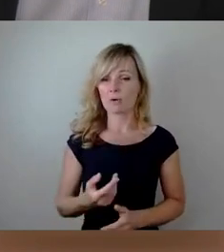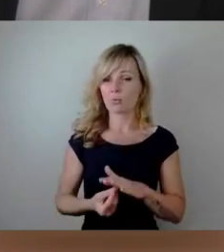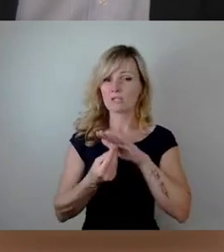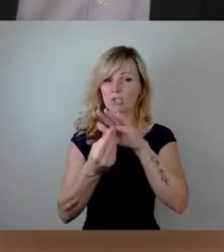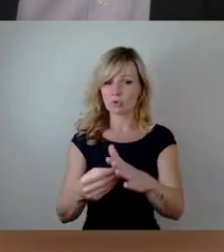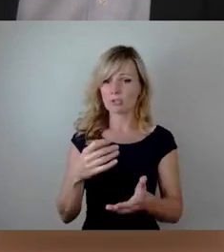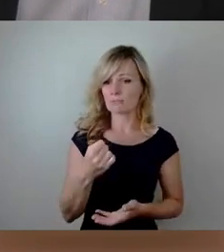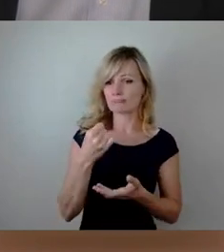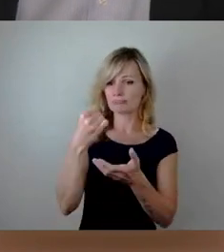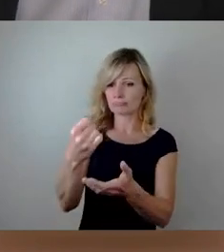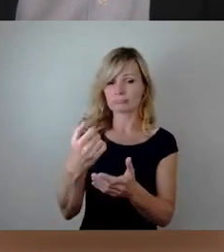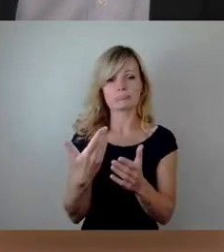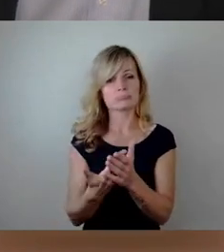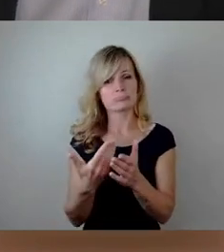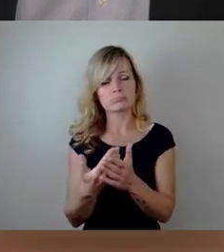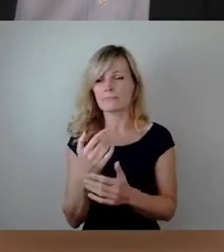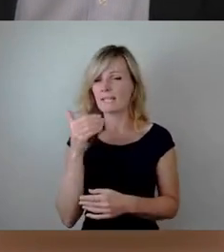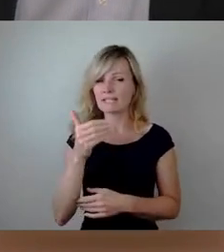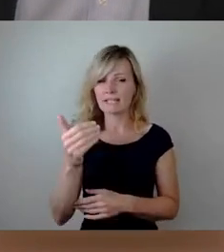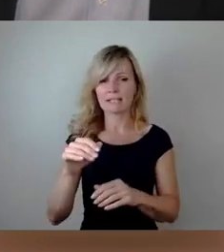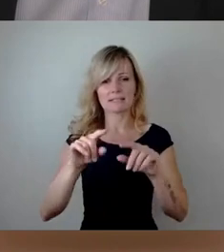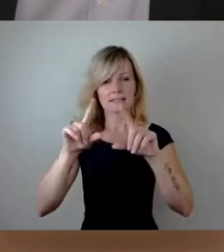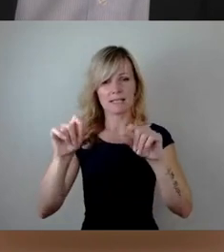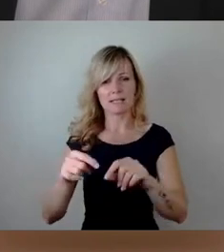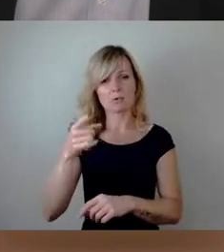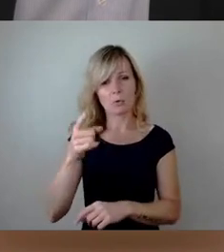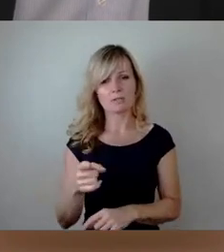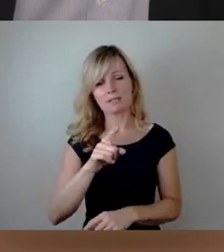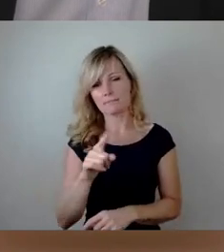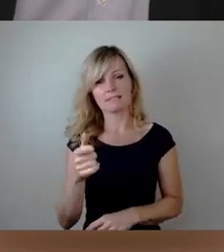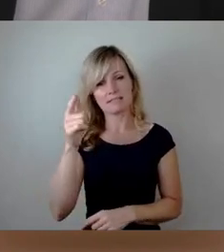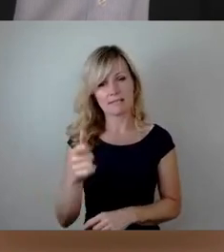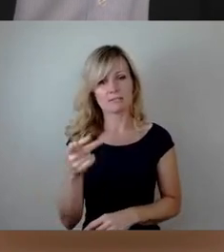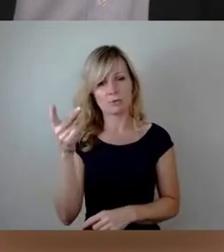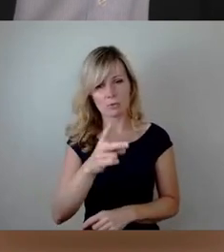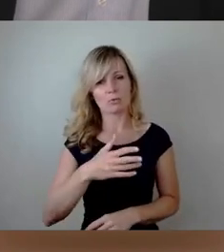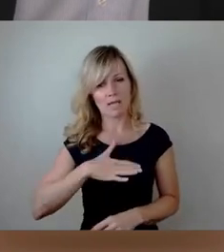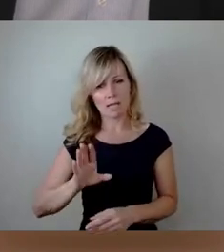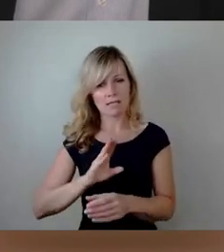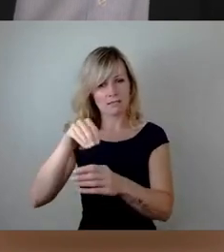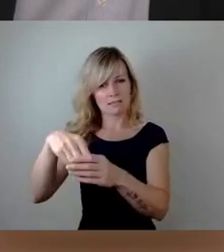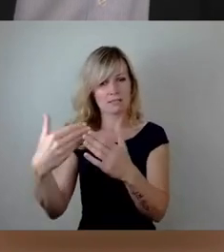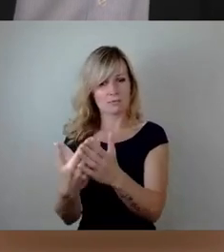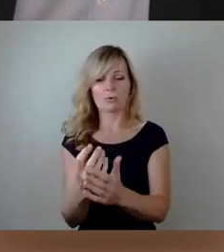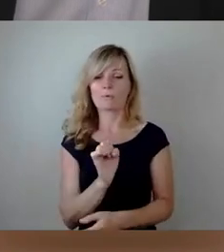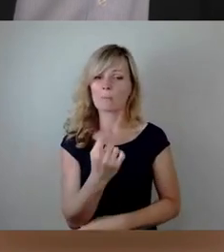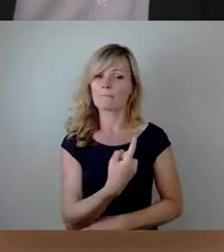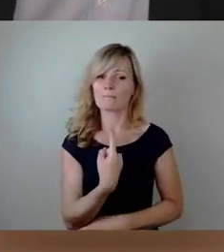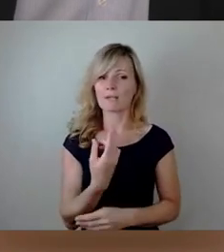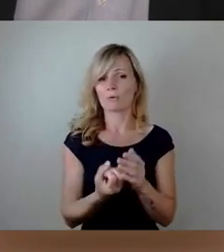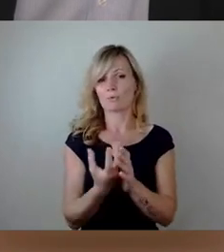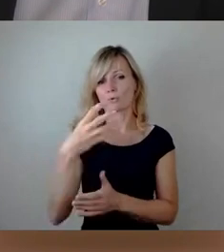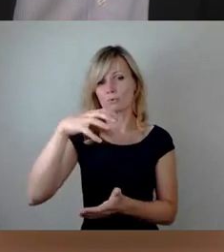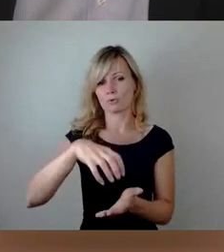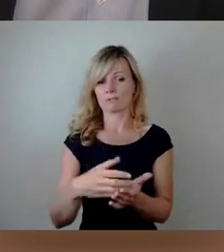Ticket mit 100 bis 200 Euro. Machen wir gerne, weil wir eine Kulturstadt sind, weil das wichtig ist, die Kulturpflege. Und